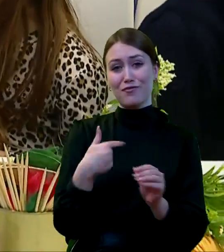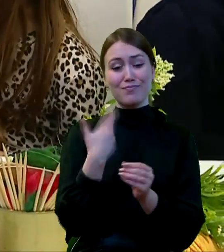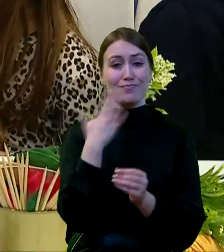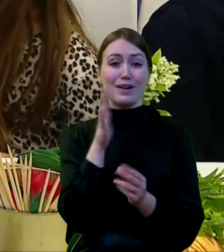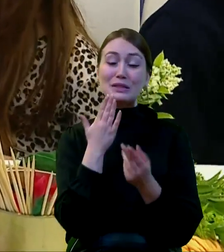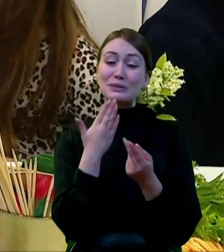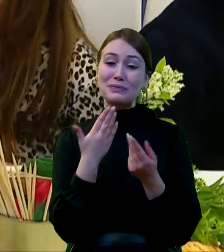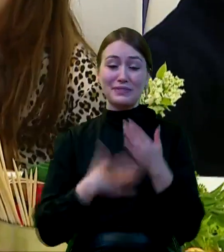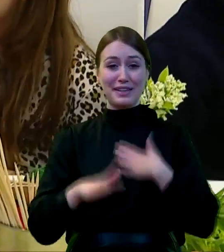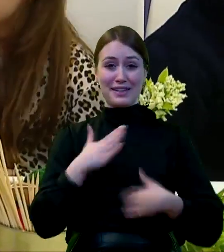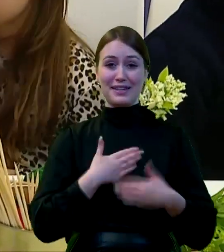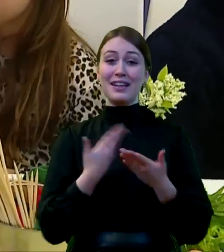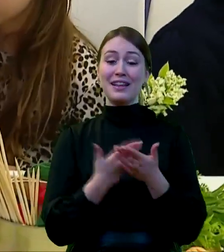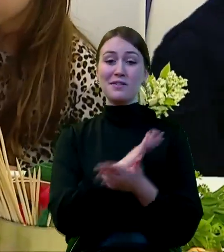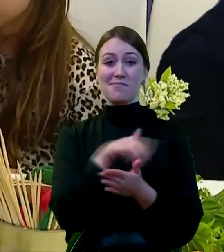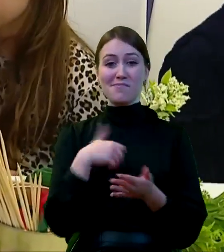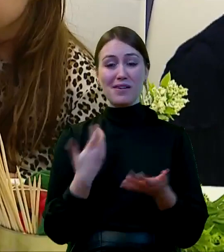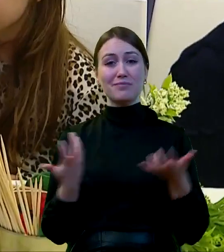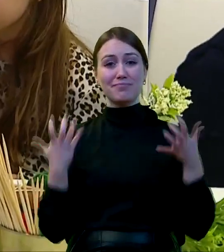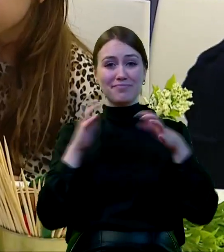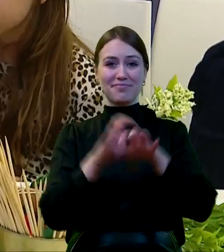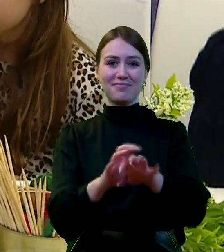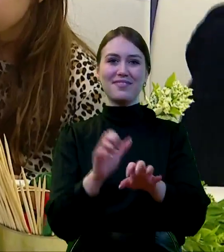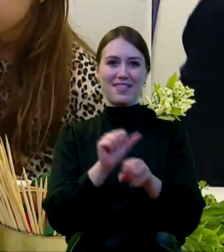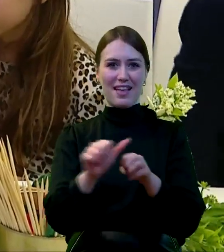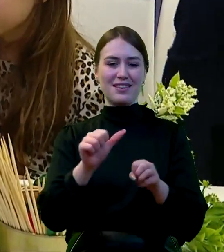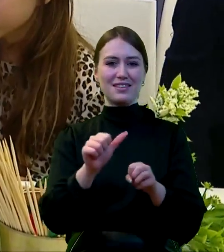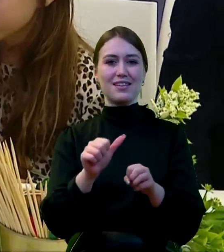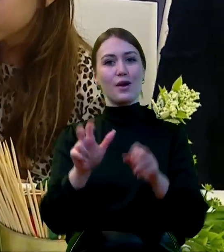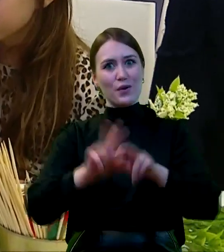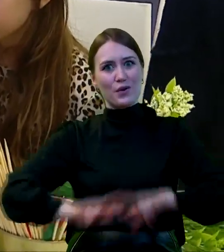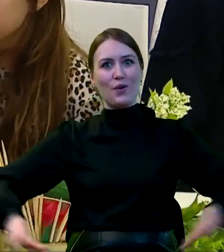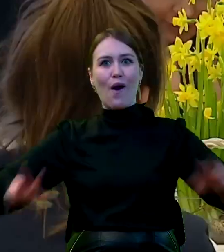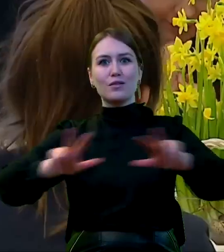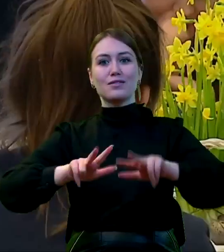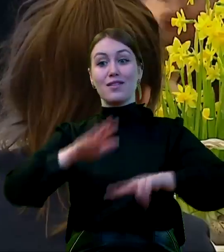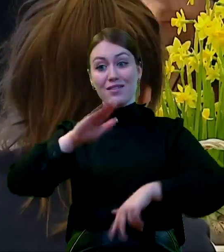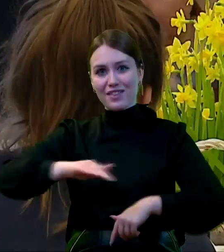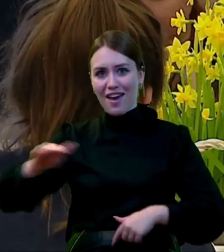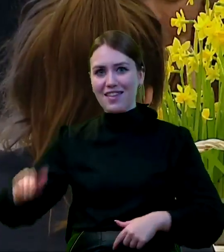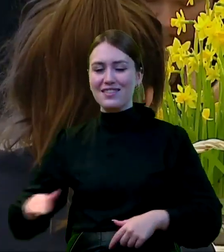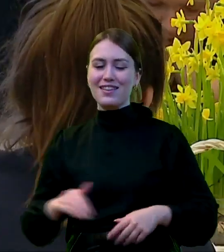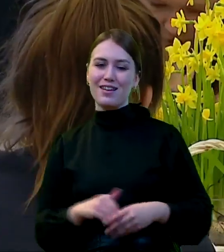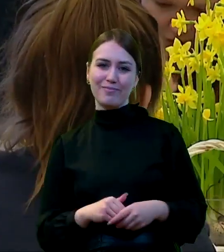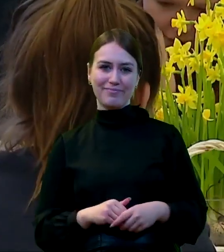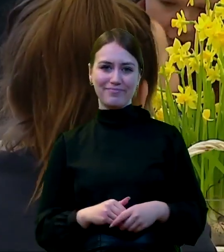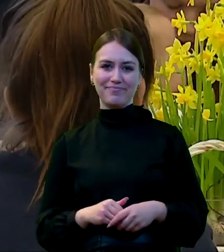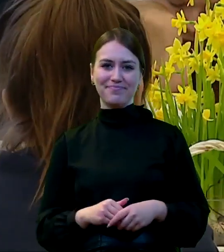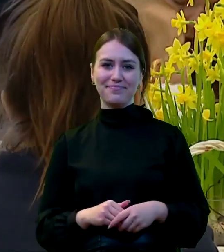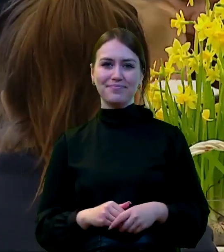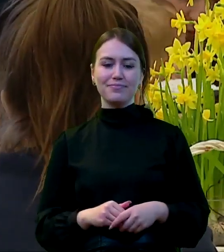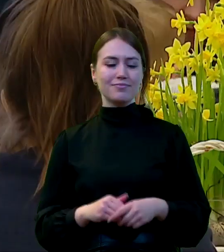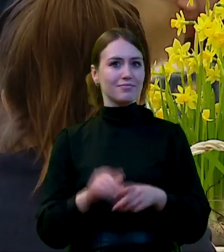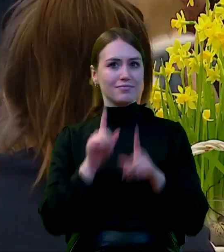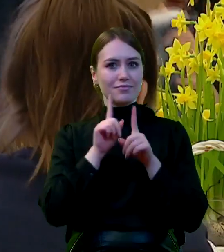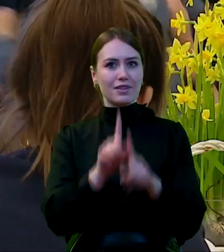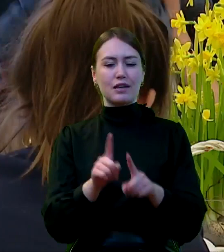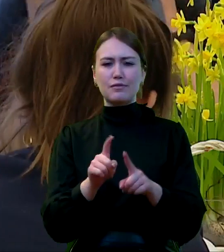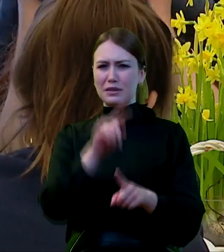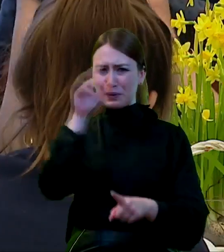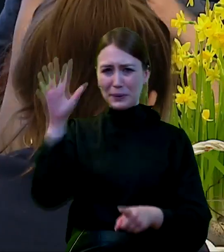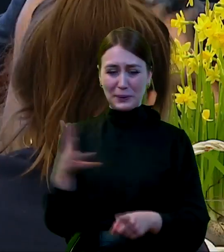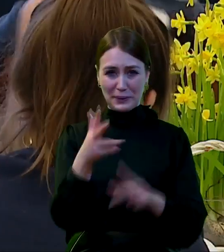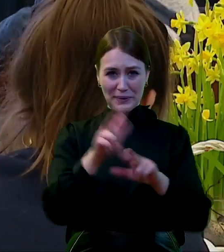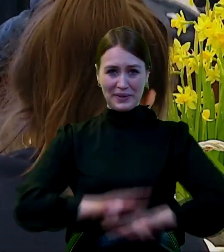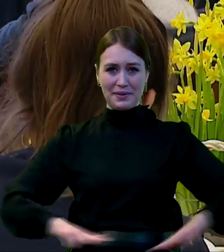cieszę, że jesteśmy tutaj w takim gronie z rodzinami, z dziećmi, w licznym gronie właśnie